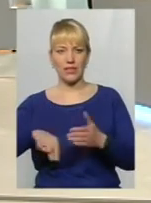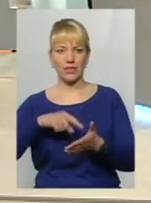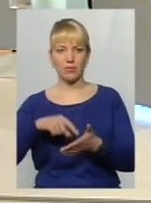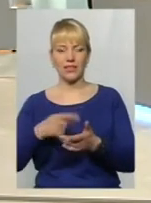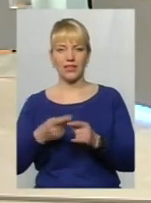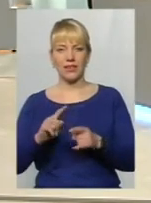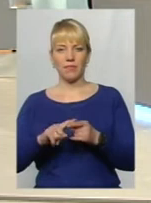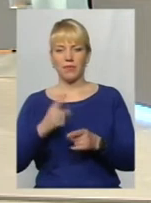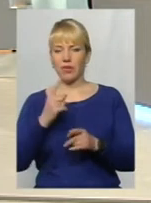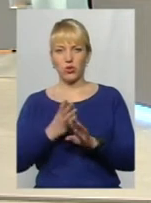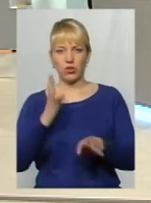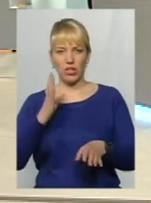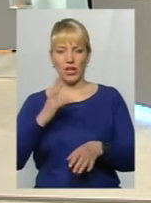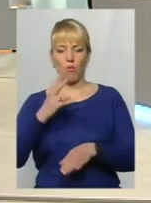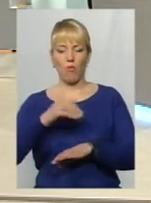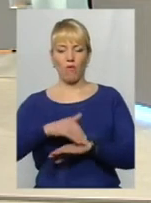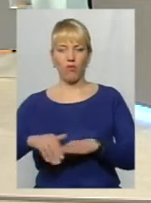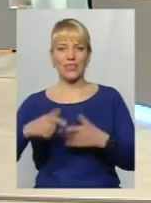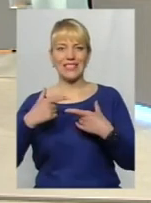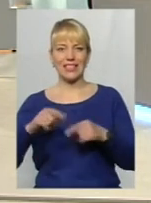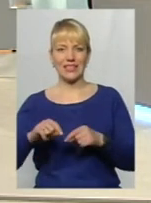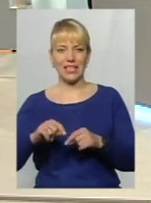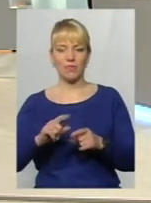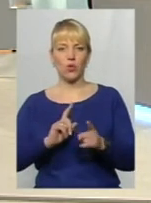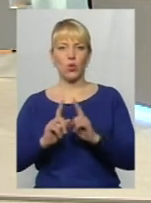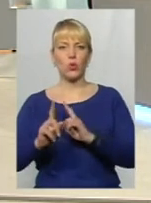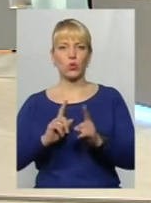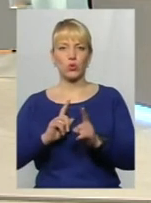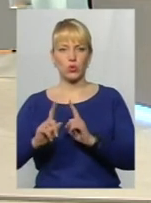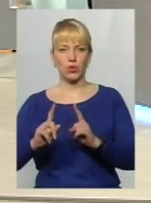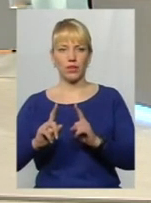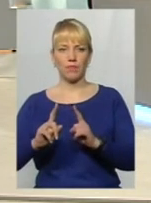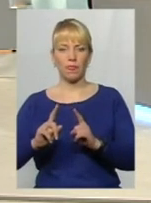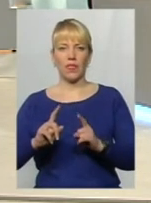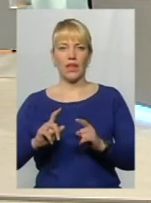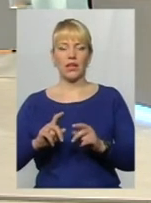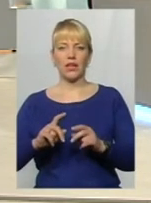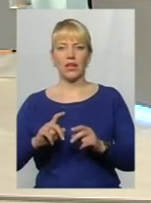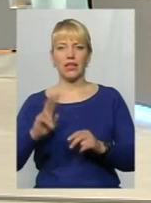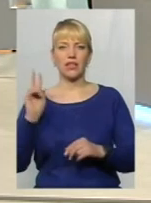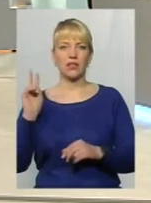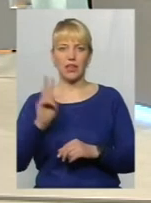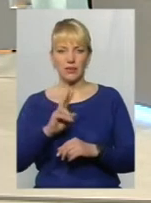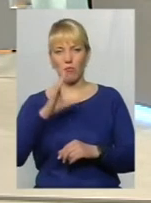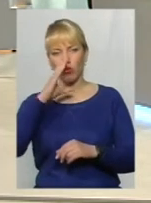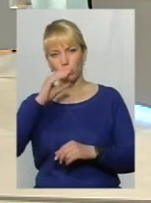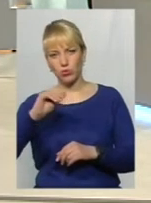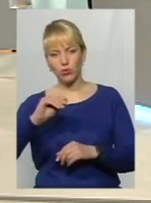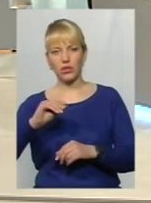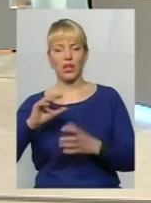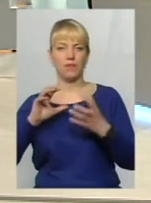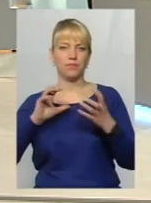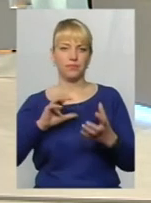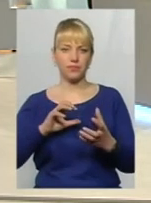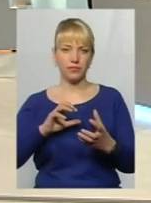чергу по вулицях, там де курсує пасажирський транспорт, тобто маршрутки, тролейбуси,